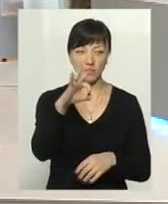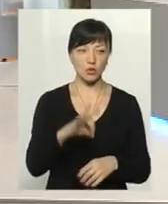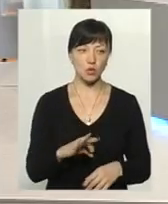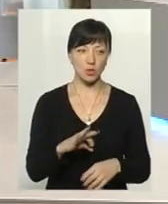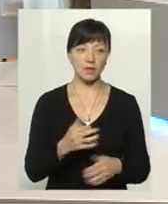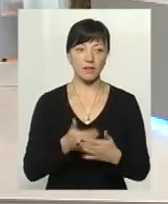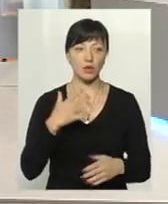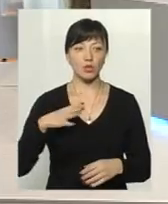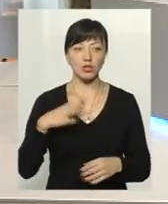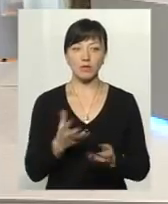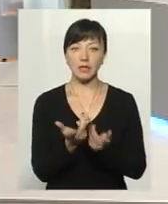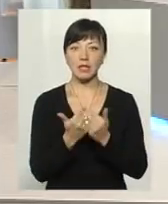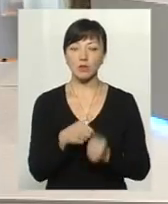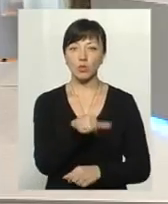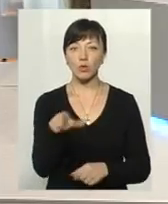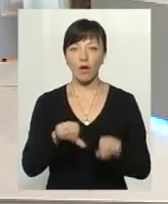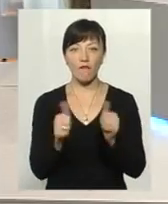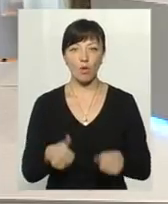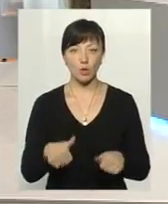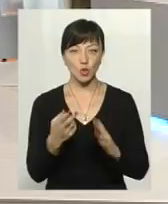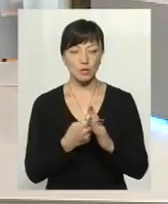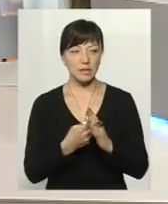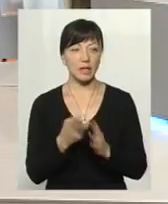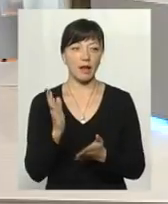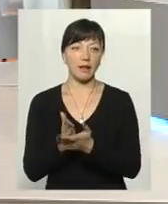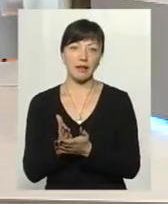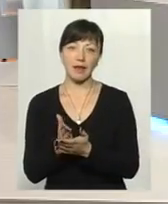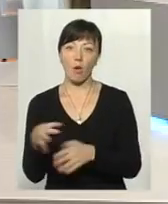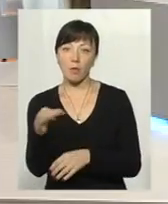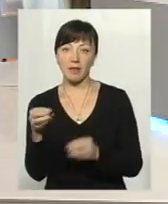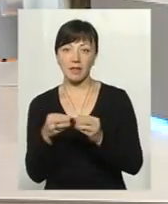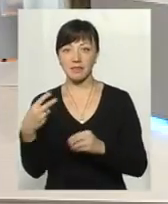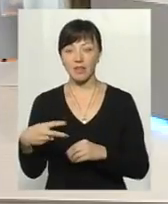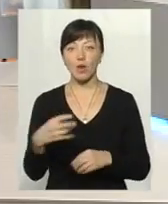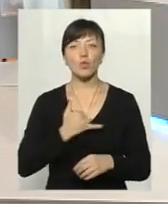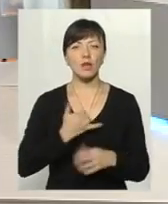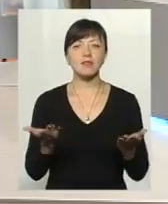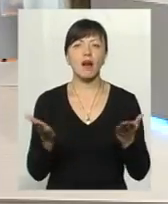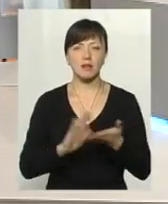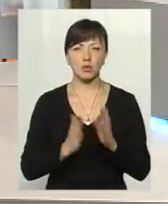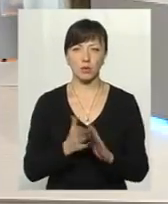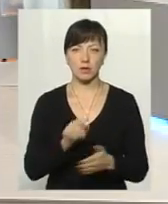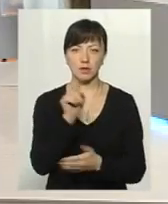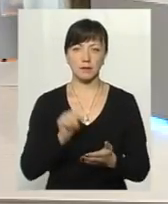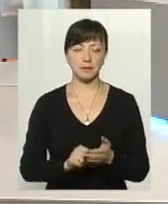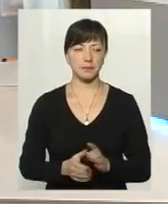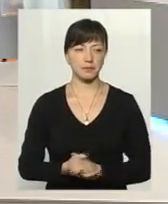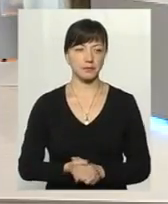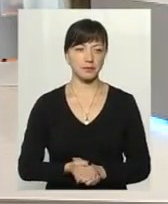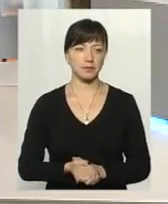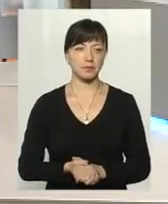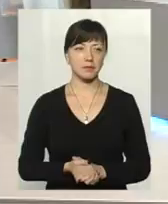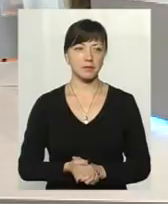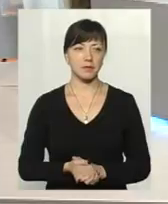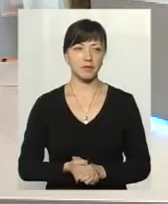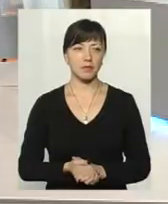від очікуваної кількості людей оформили це, а десь 10-20%. Яка ситуація в нашій області? Ну, перш за